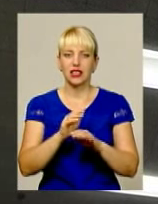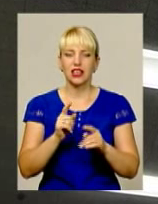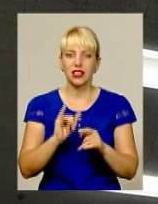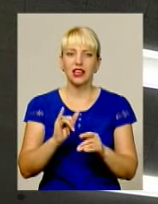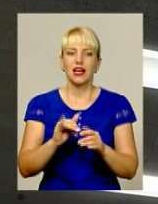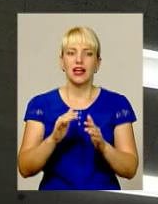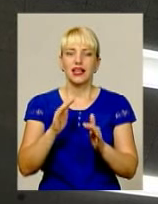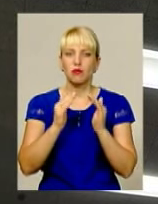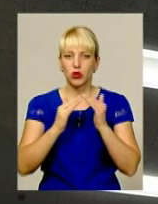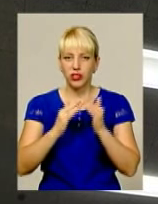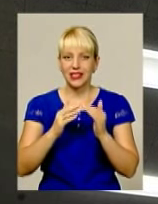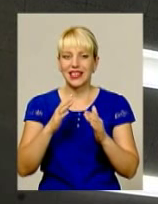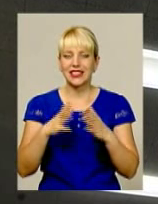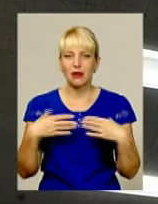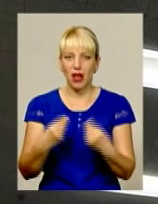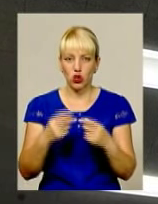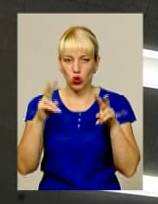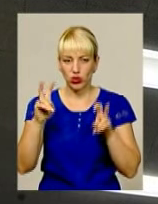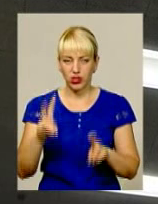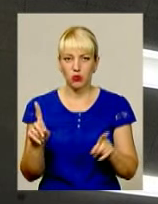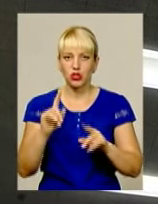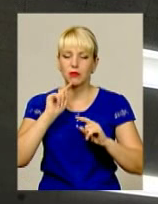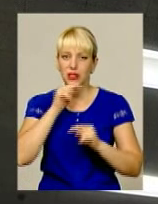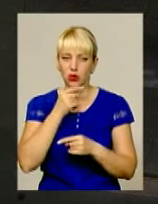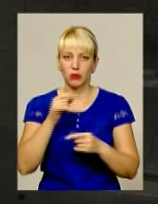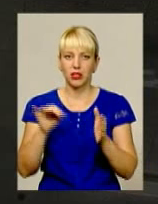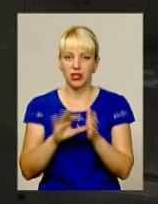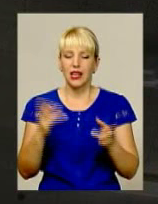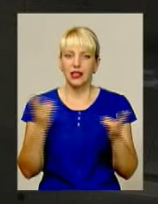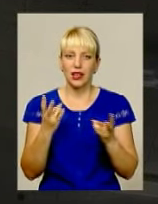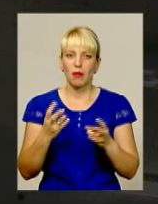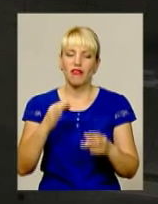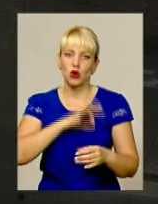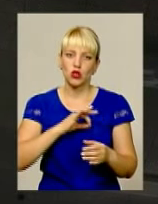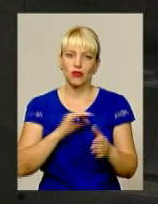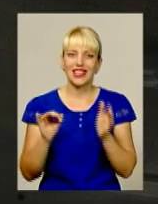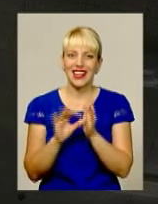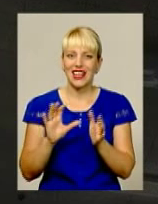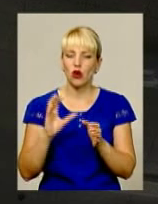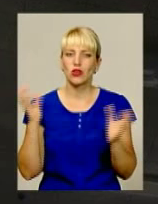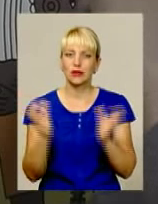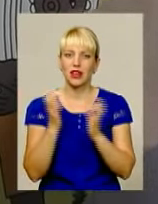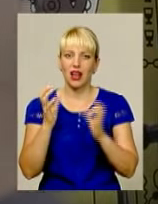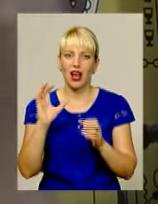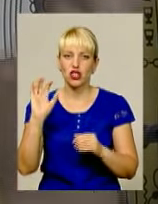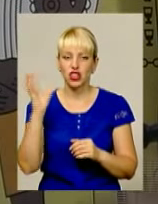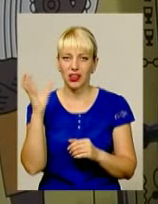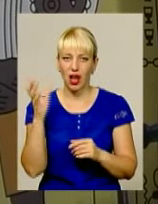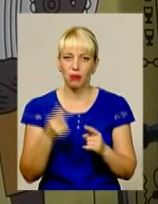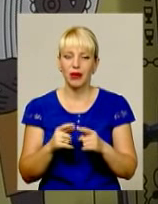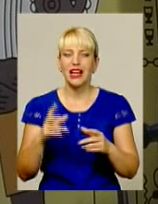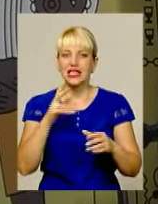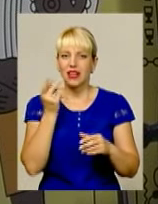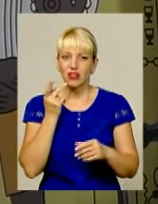знизити споживання електроенергії, експерти радять використовувати енергозберігаючі лампи, завжди вимикати за собою світло та не лишати